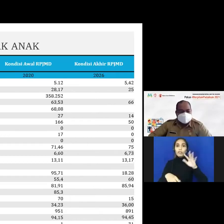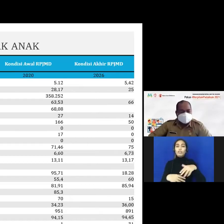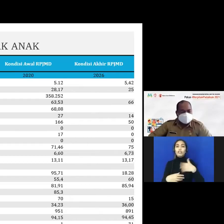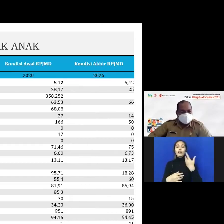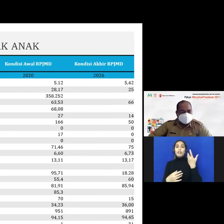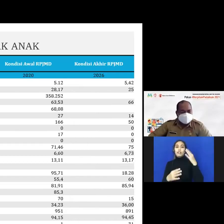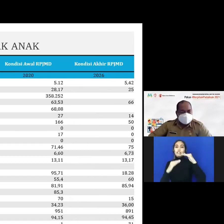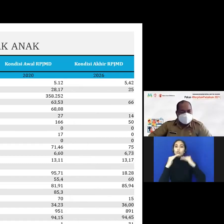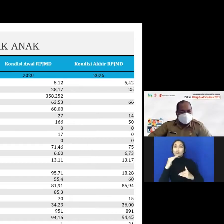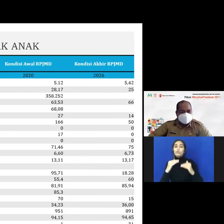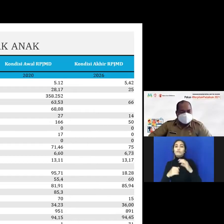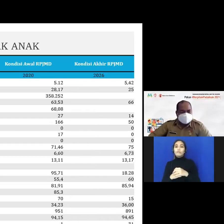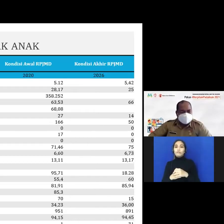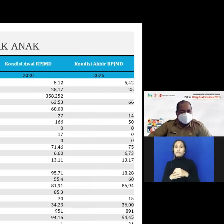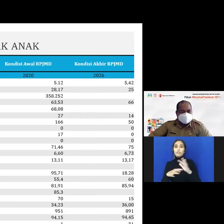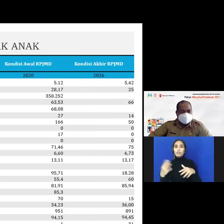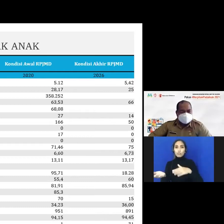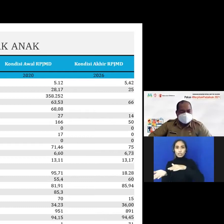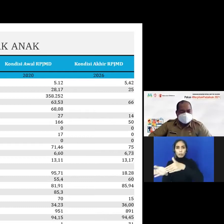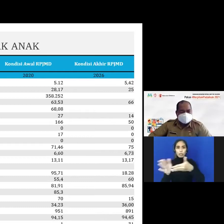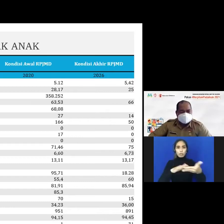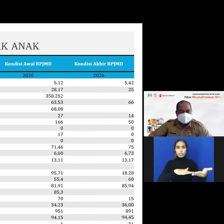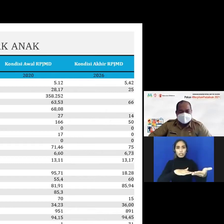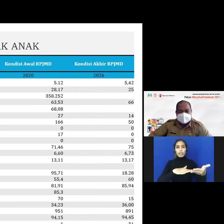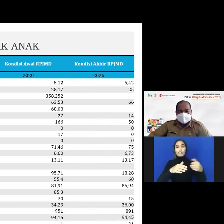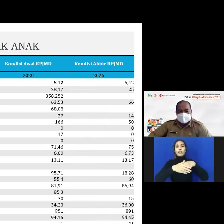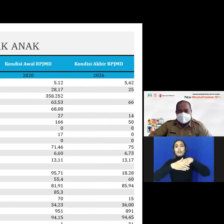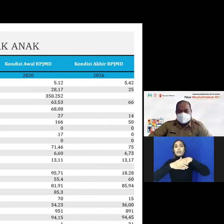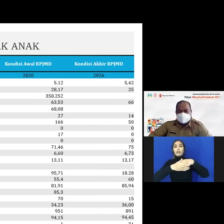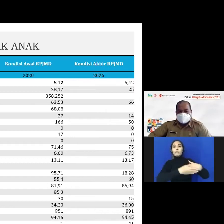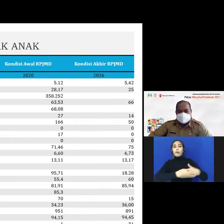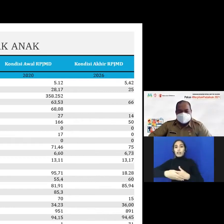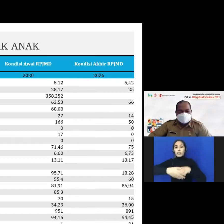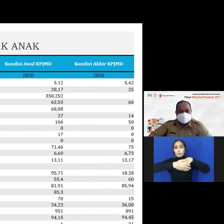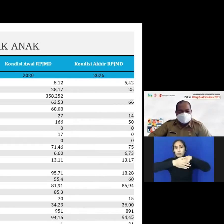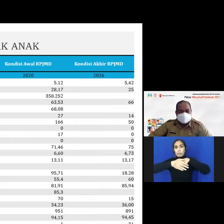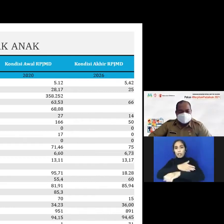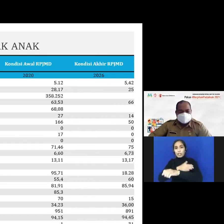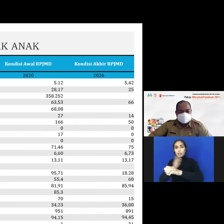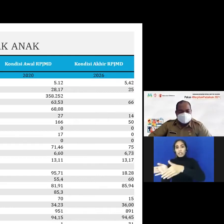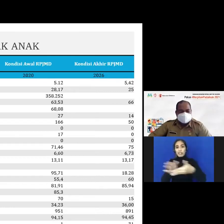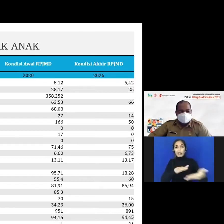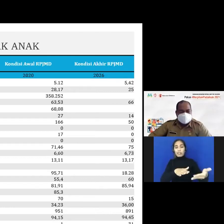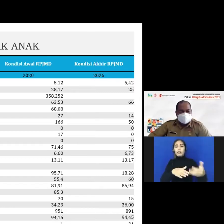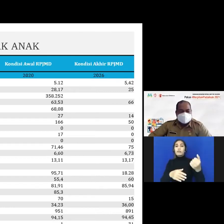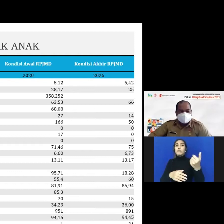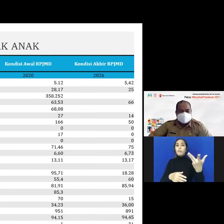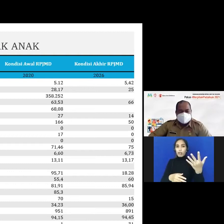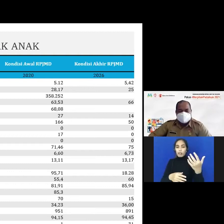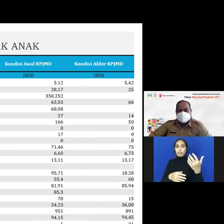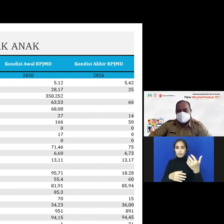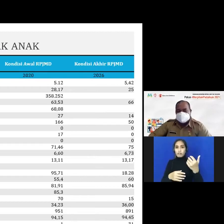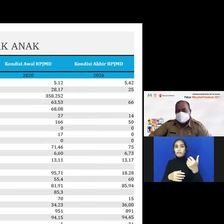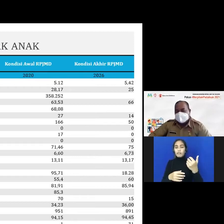lalu angka kematian bayi baru lahir kita maaf angka